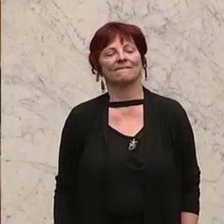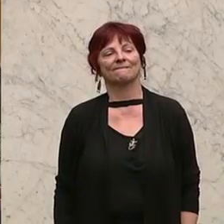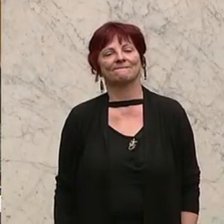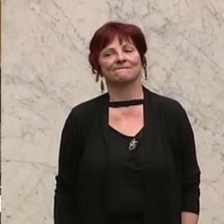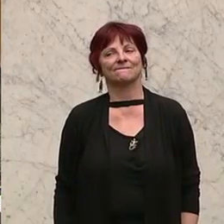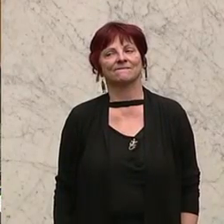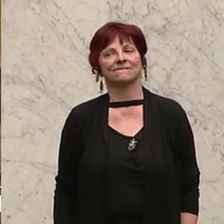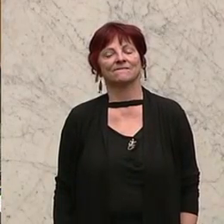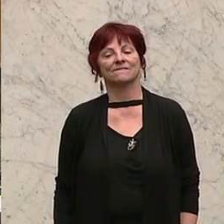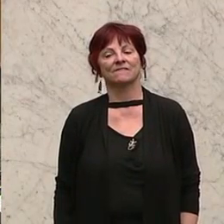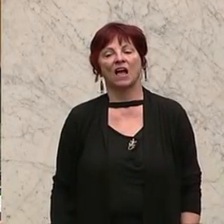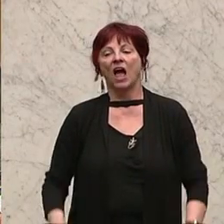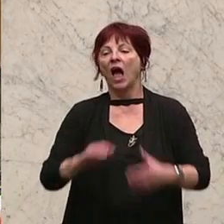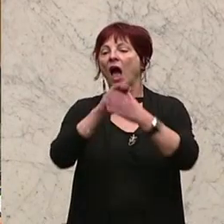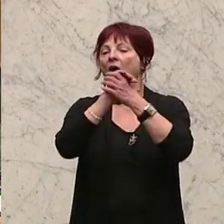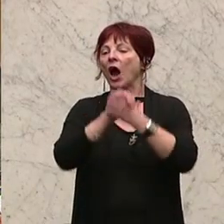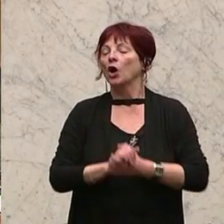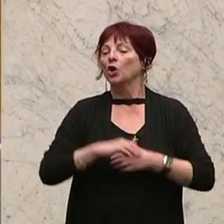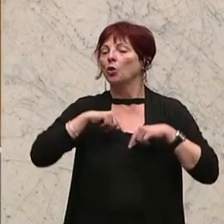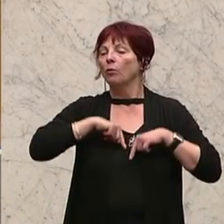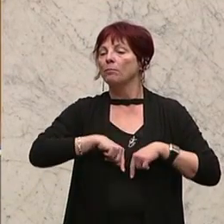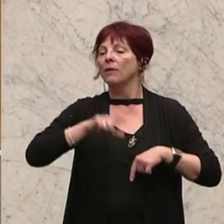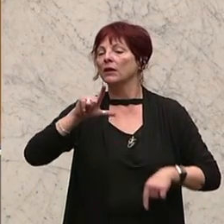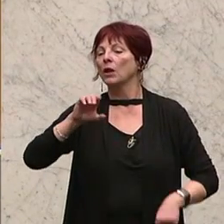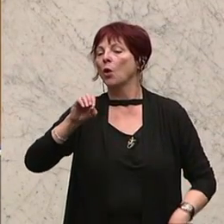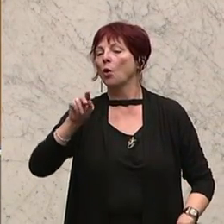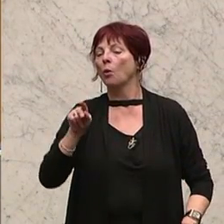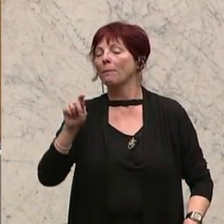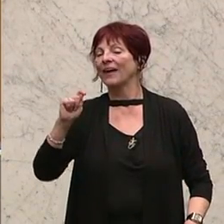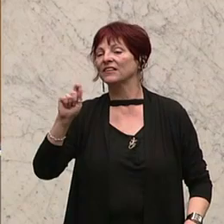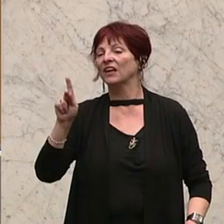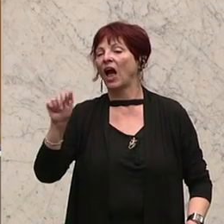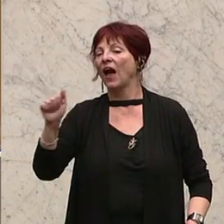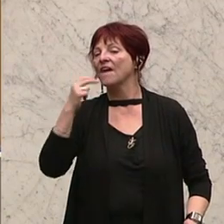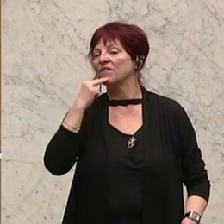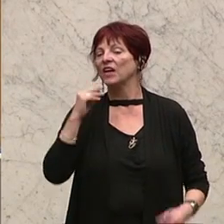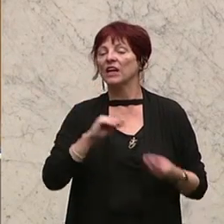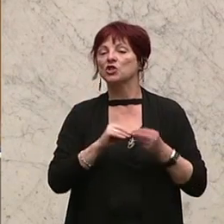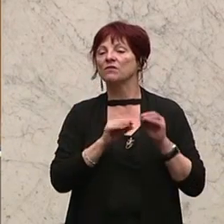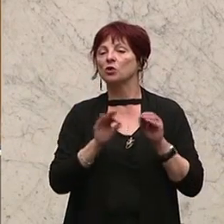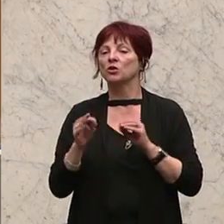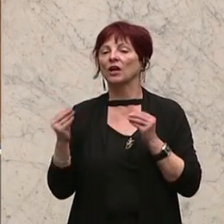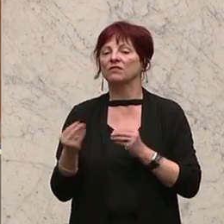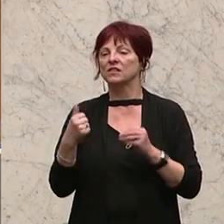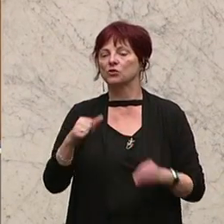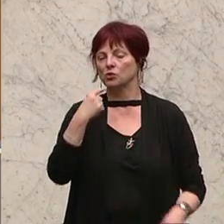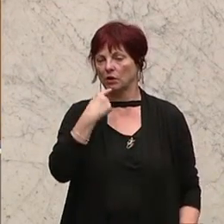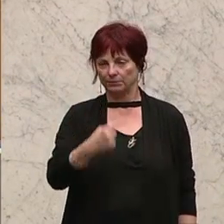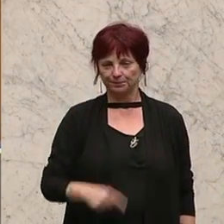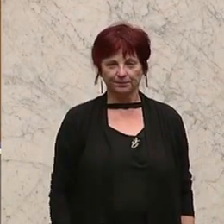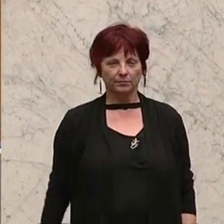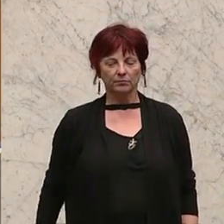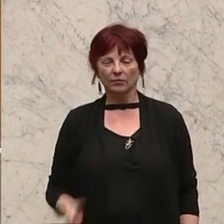Herr Klubobmann-Lopatka, wollen Sie zur Geschäftsordnung? Bitte, dann liegt eine